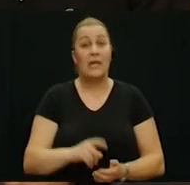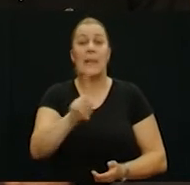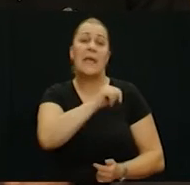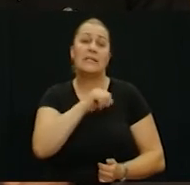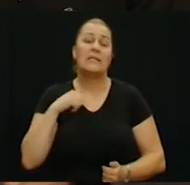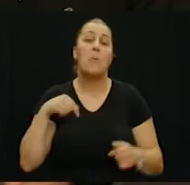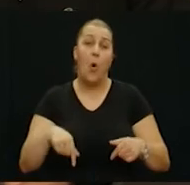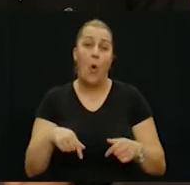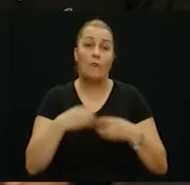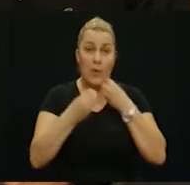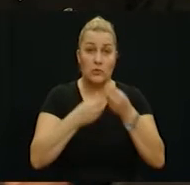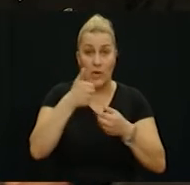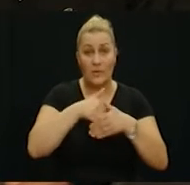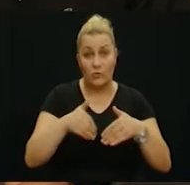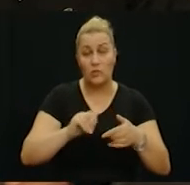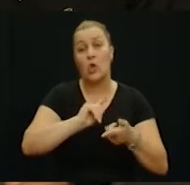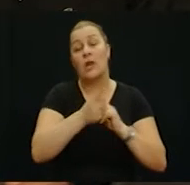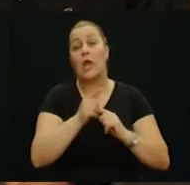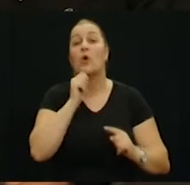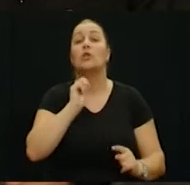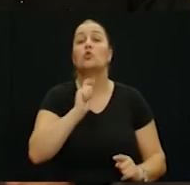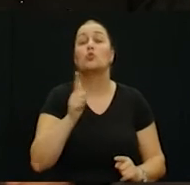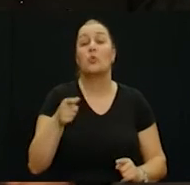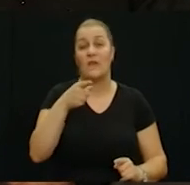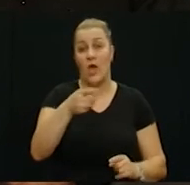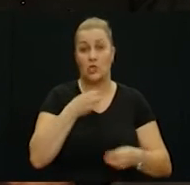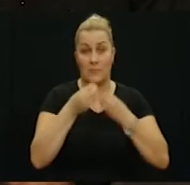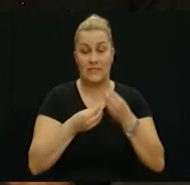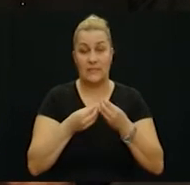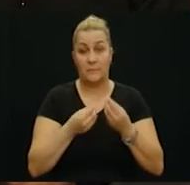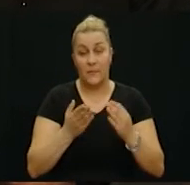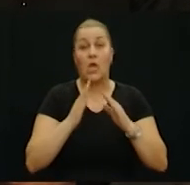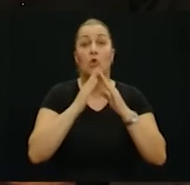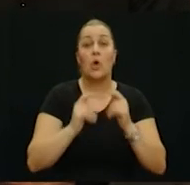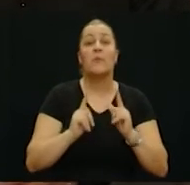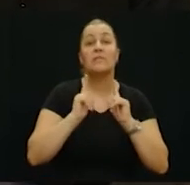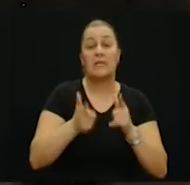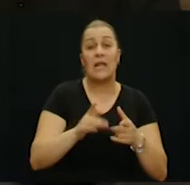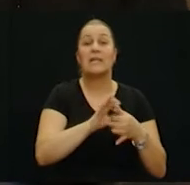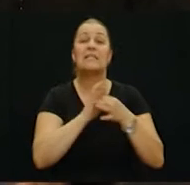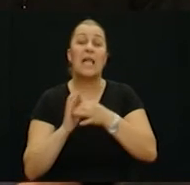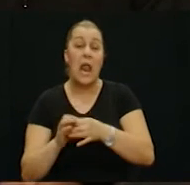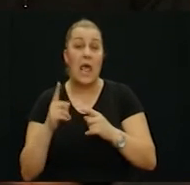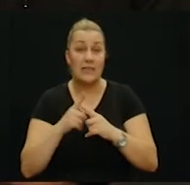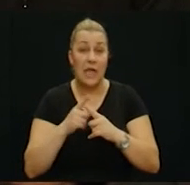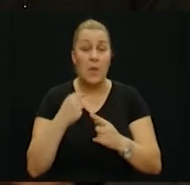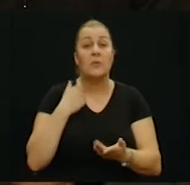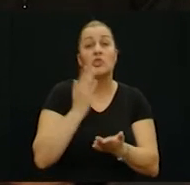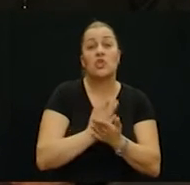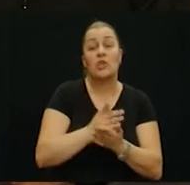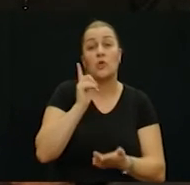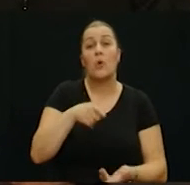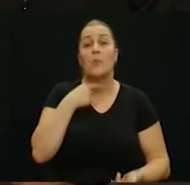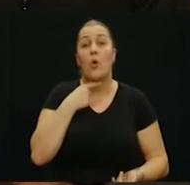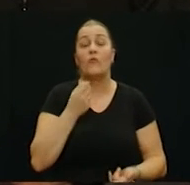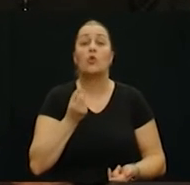ne samo ovoj emisiju na prvoj crti, nego i druge vaše emisije. Da, doktor, domovinski rat stalna je tema, kao što smo prikli naše emisije, nažalost, često moramo